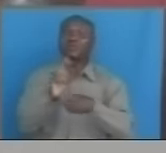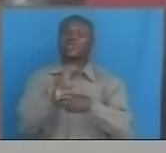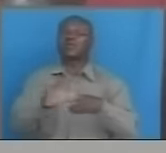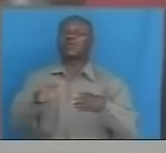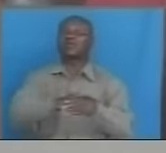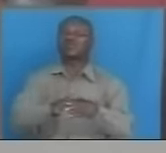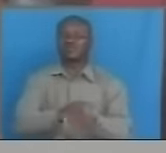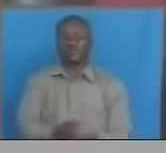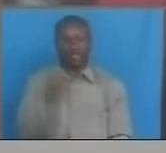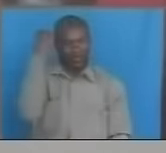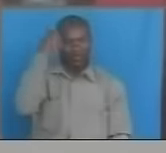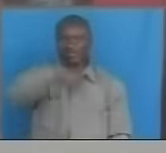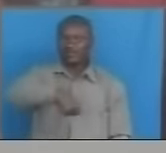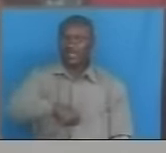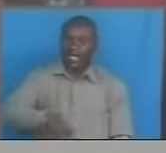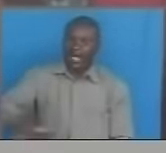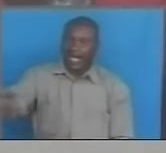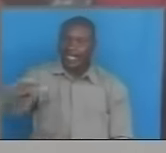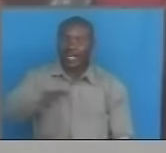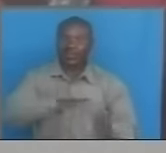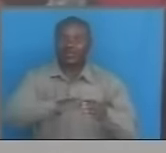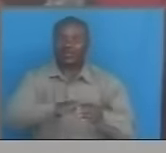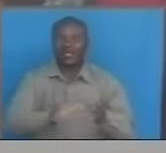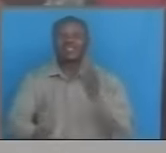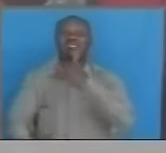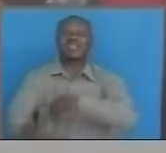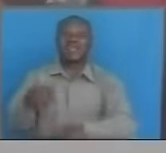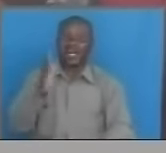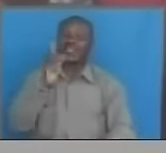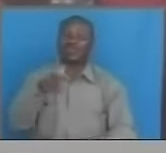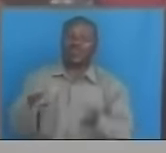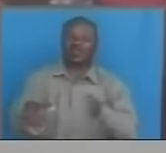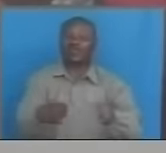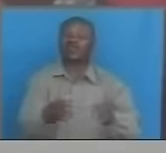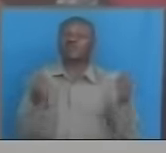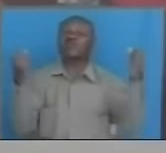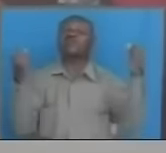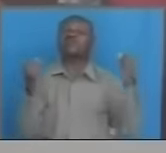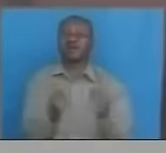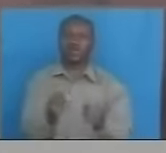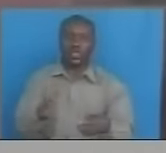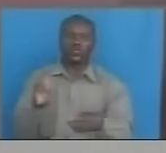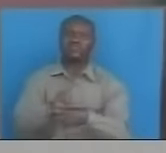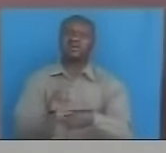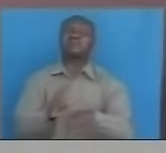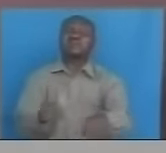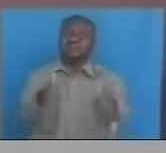Mwishima speak Katika eneola matumizi Serekali itaweka mfumo imara Na usimamizi mathubuti